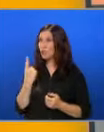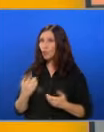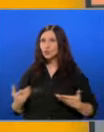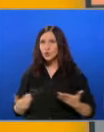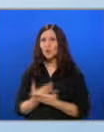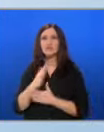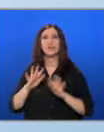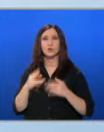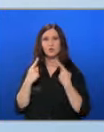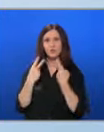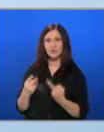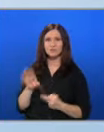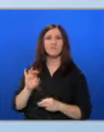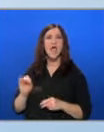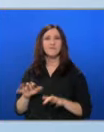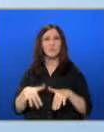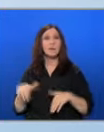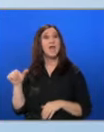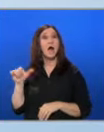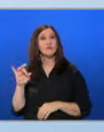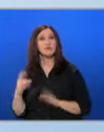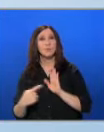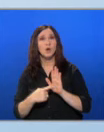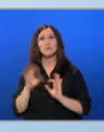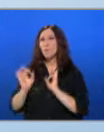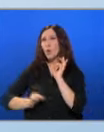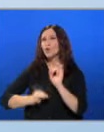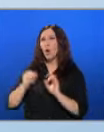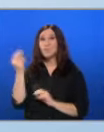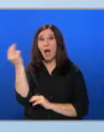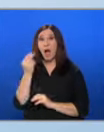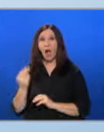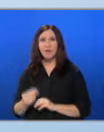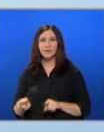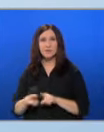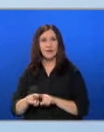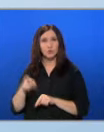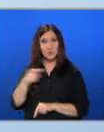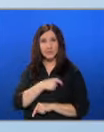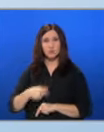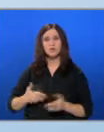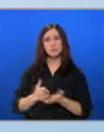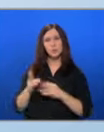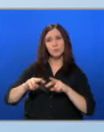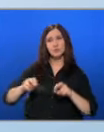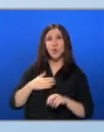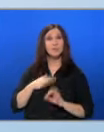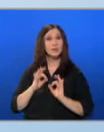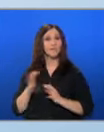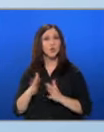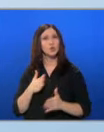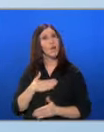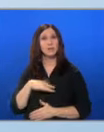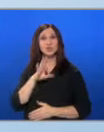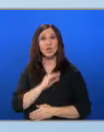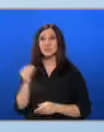неща, които виждаме. За Европарламента Alpha Research показва сходна картина като тази за националния. Според проучването и има такъв народ има